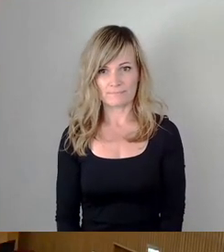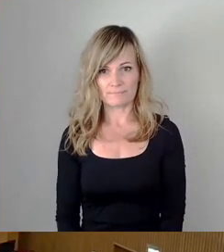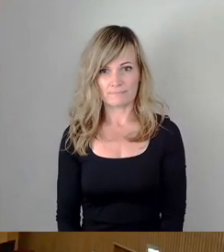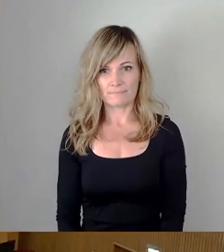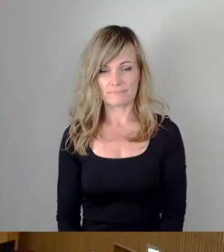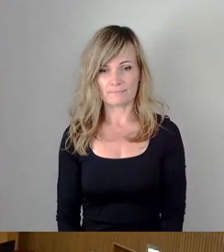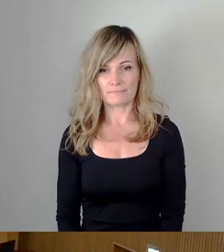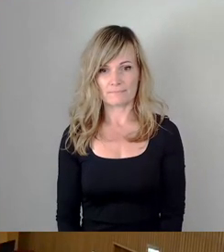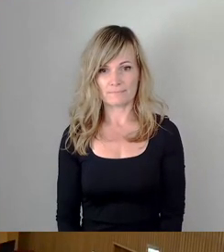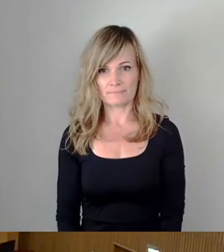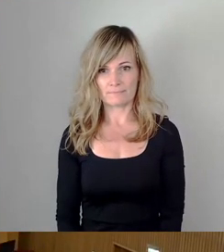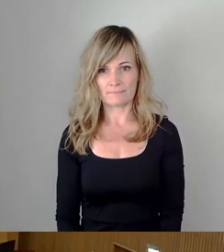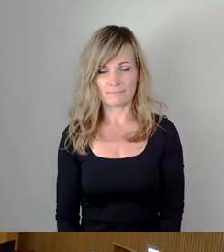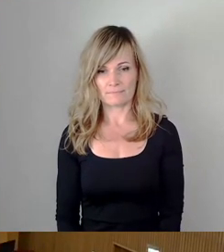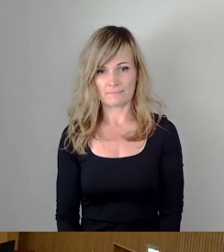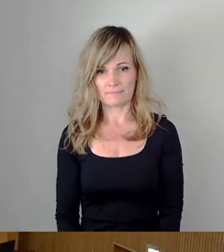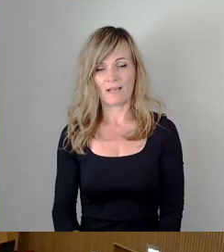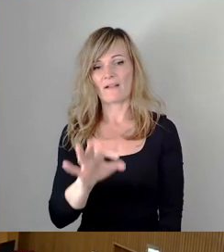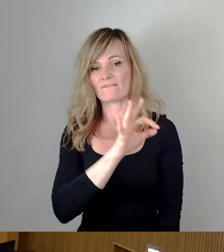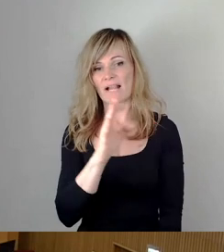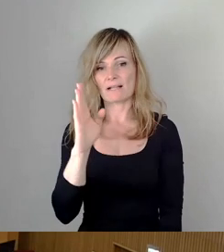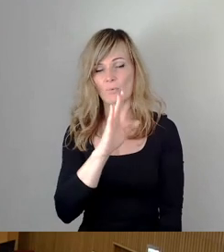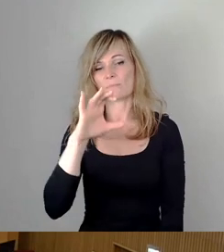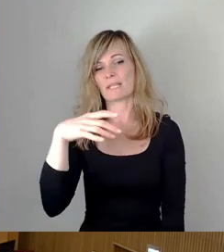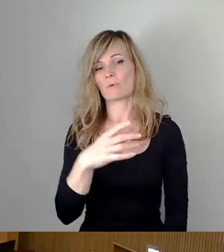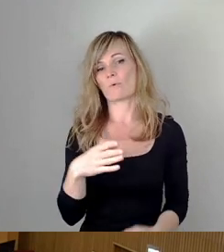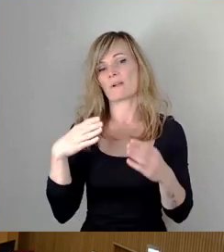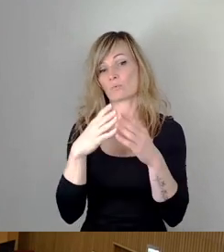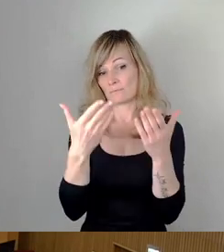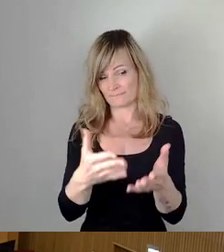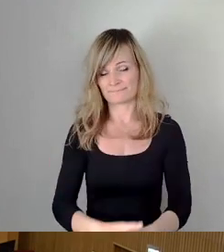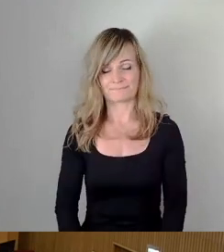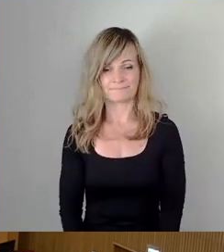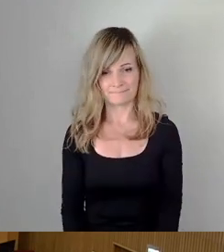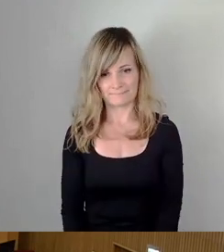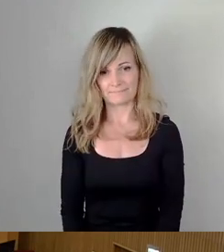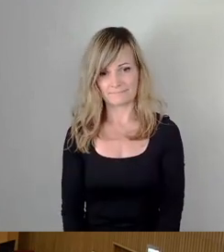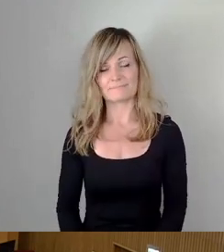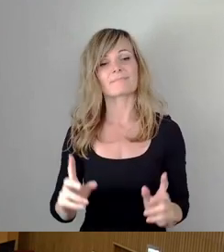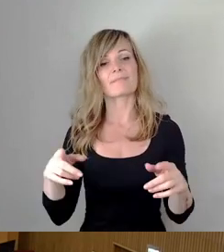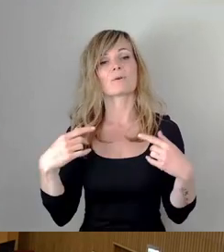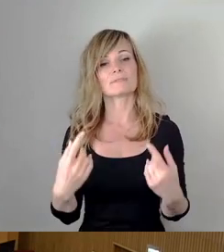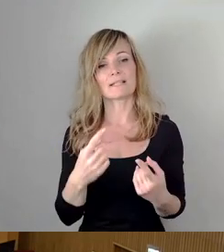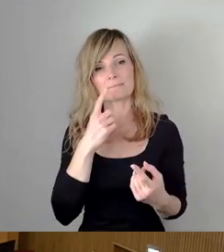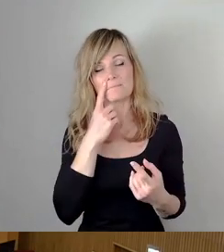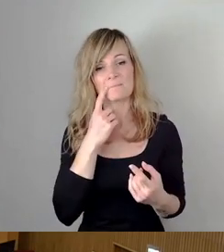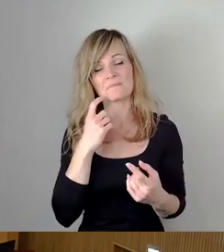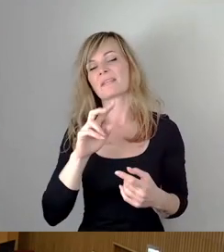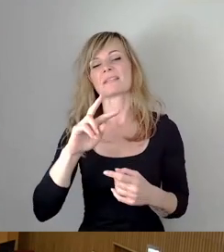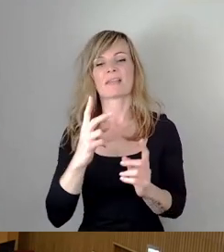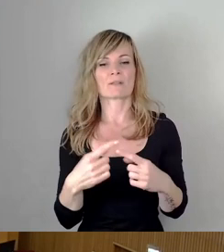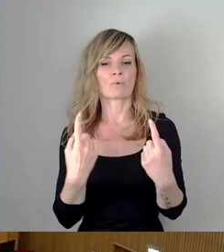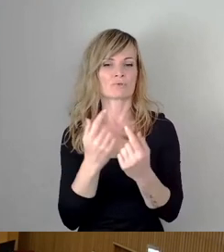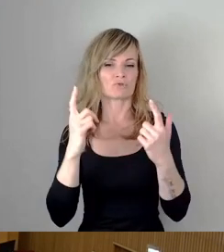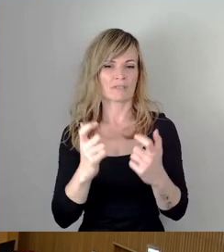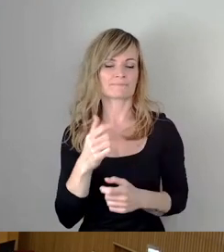Dann wäre jetzt Veit Böhm, CDU-Fraktion dran. Und dann würden wir die zweite Runde starten und mit Tilo